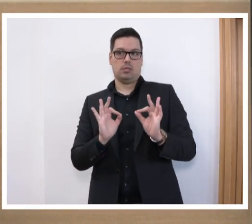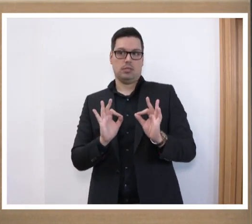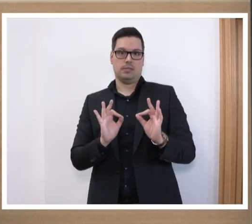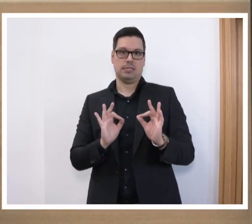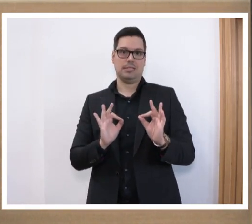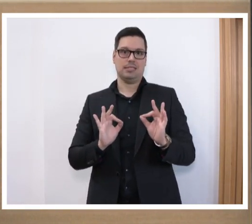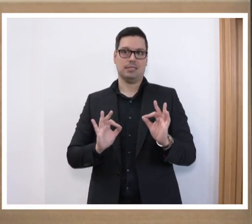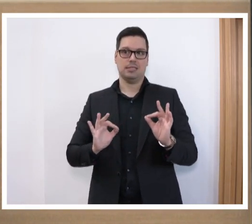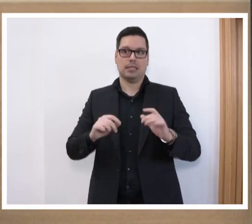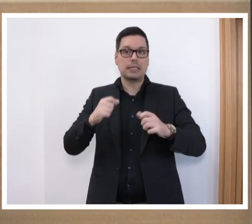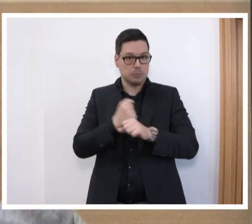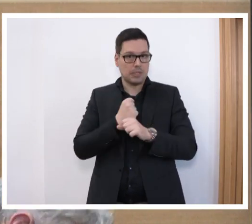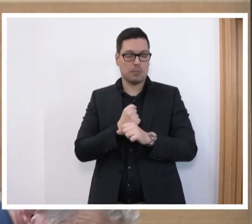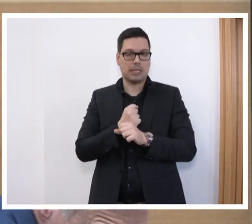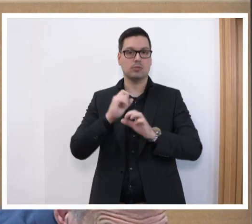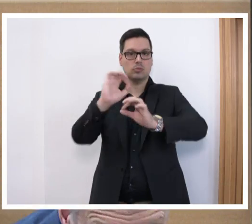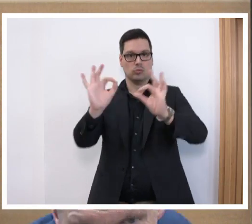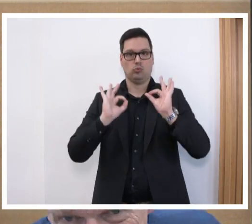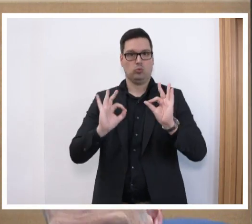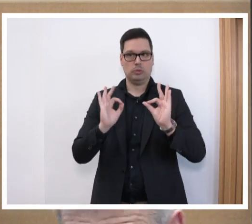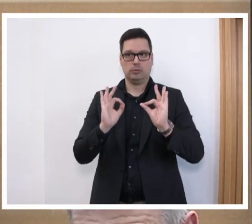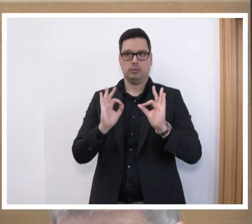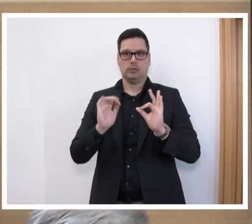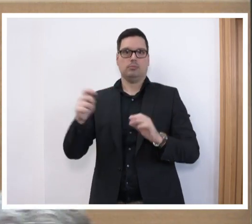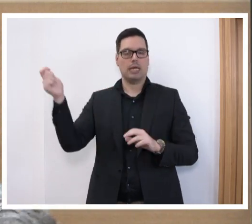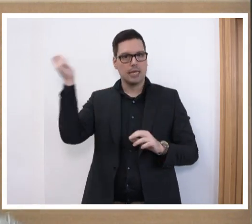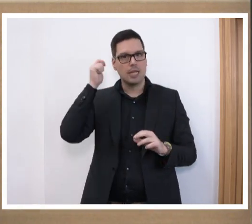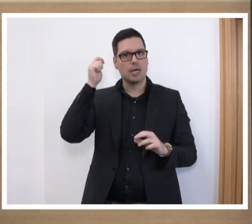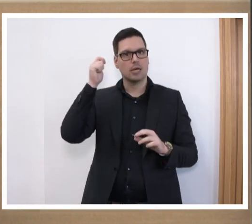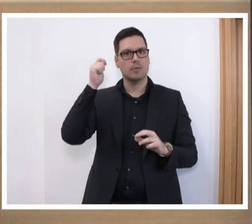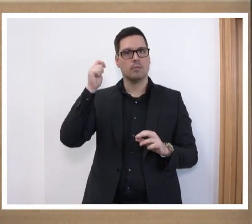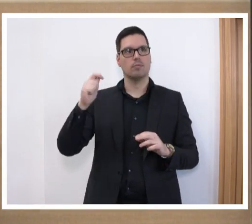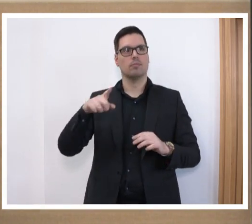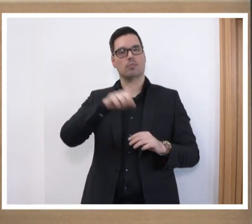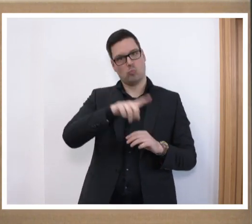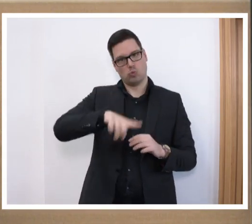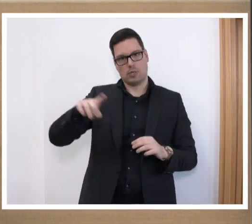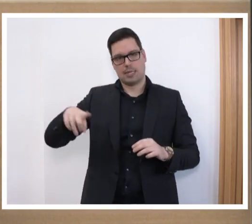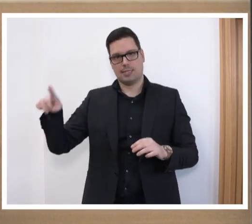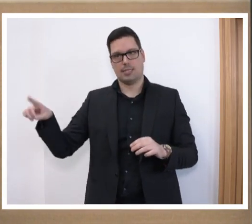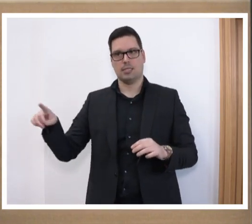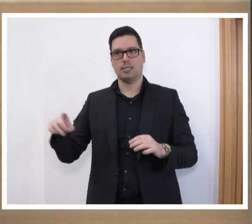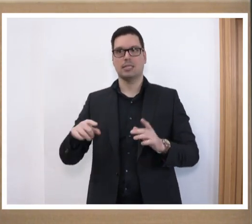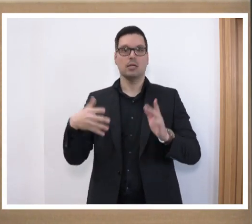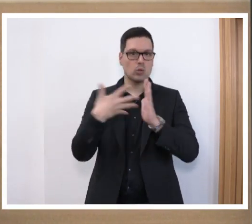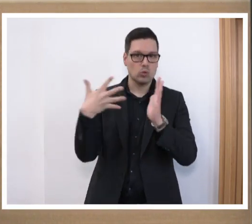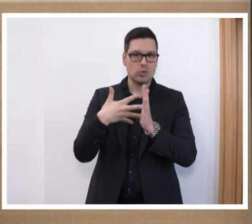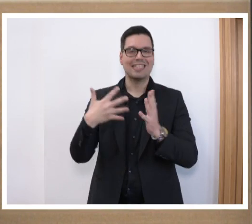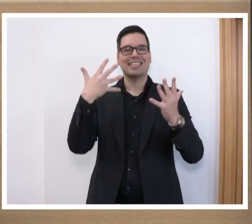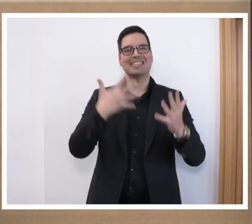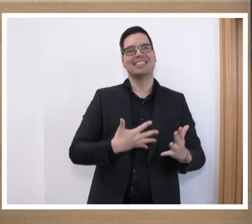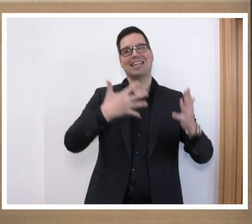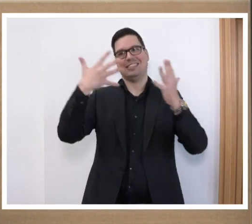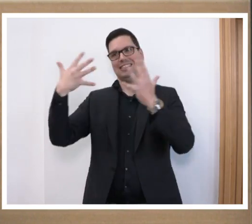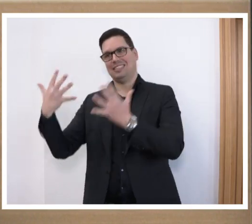beschäftigt wird. Ich erinnere daran, in den vergangenen Monaten heute wurde unter anderem analysiert, zehn Jahre